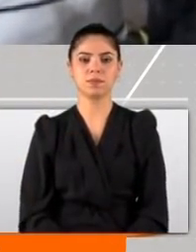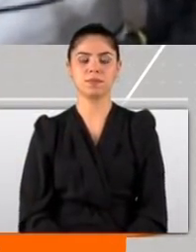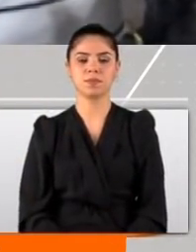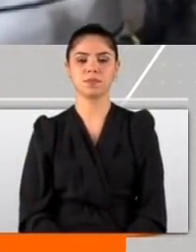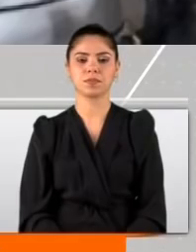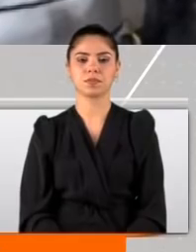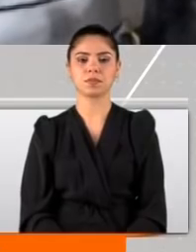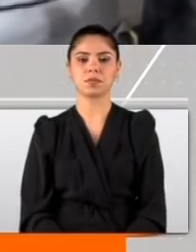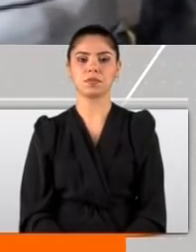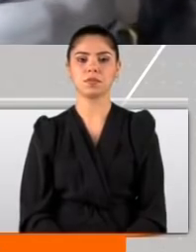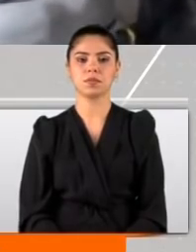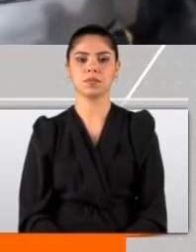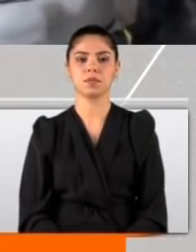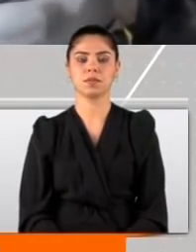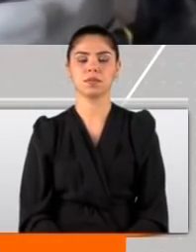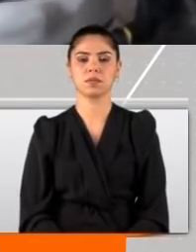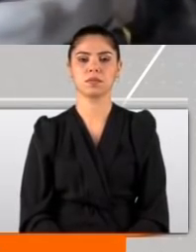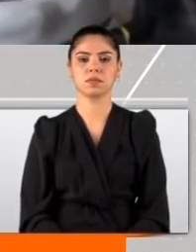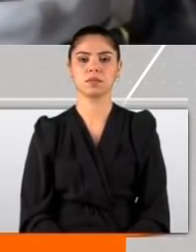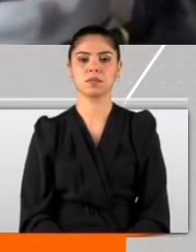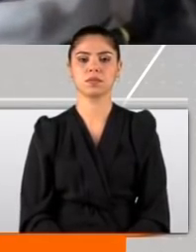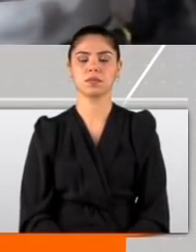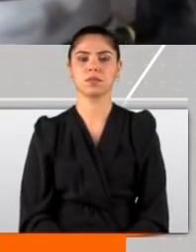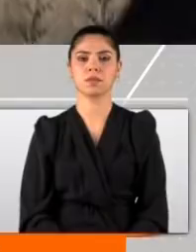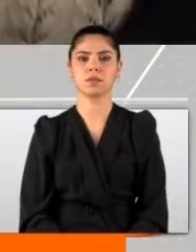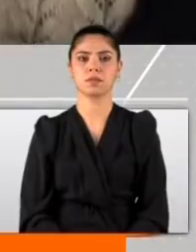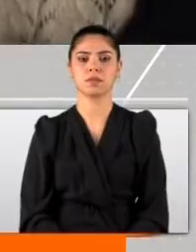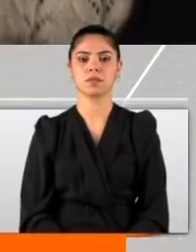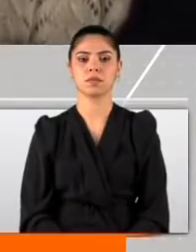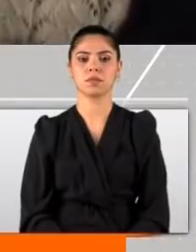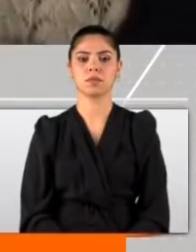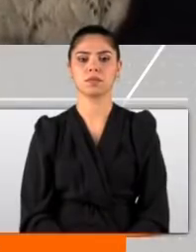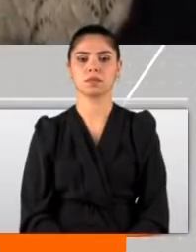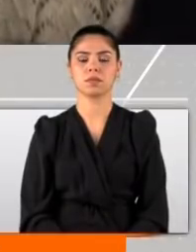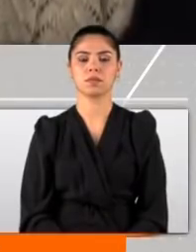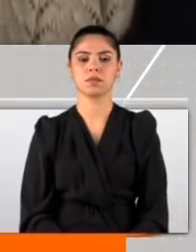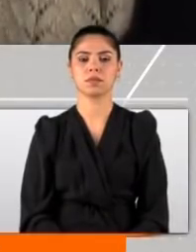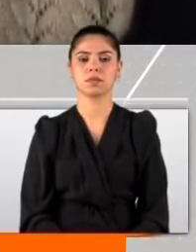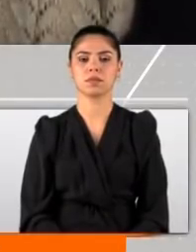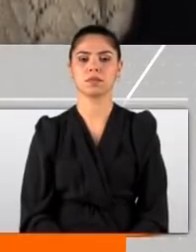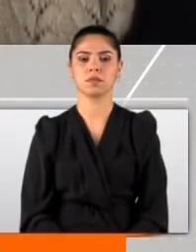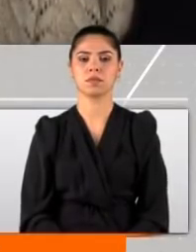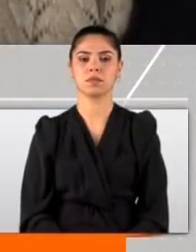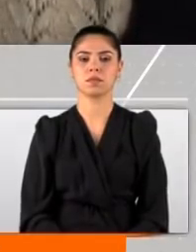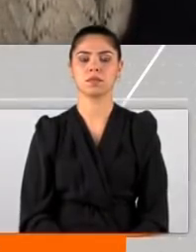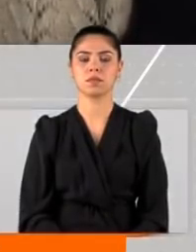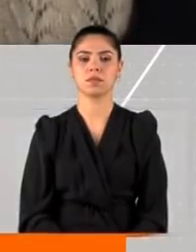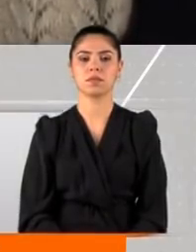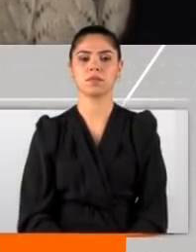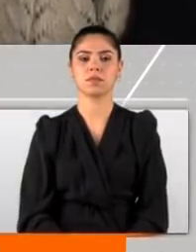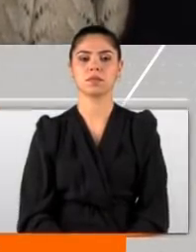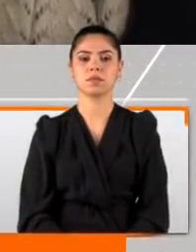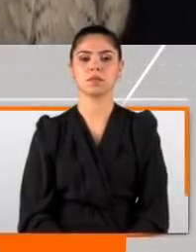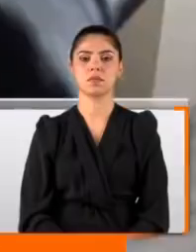değildim, ailem yanımdaydı. Çok yardımcı oldular bana bugüne kadar. Şu an çok mutluyuz. Samet ihtiyaçlarını karşılıyor,